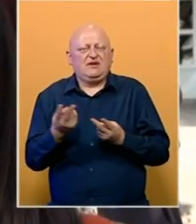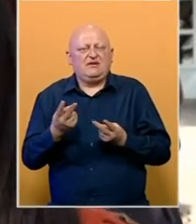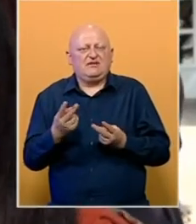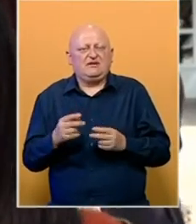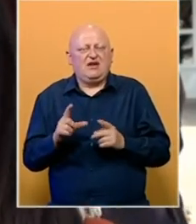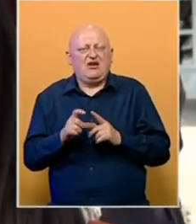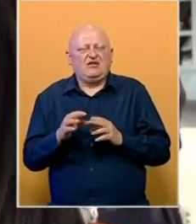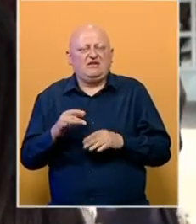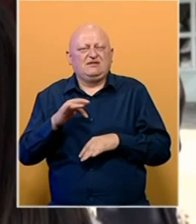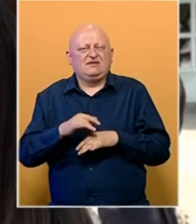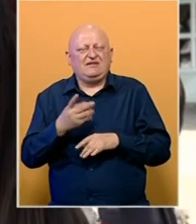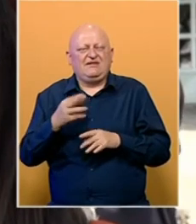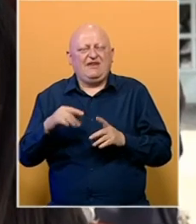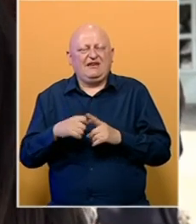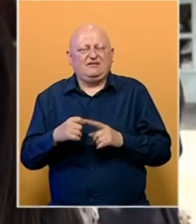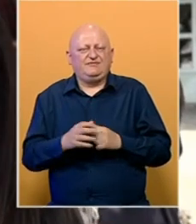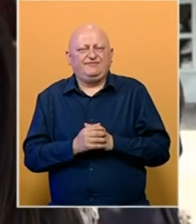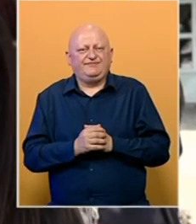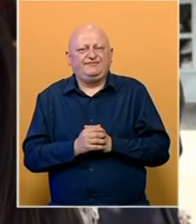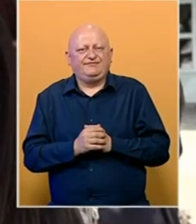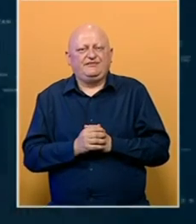dama srednjova eksternovjekovna.